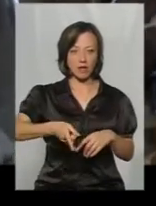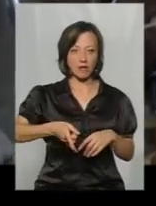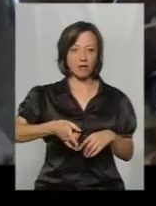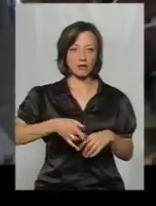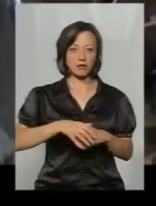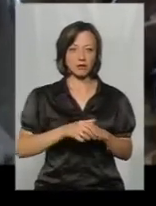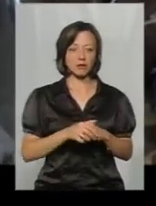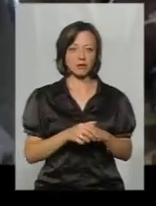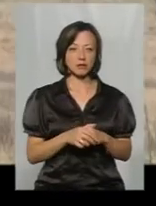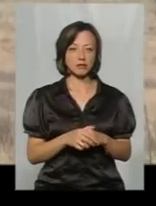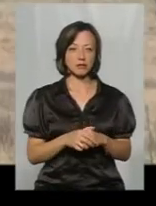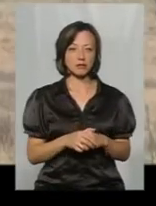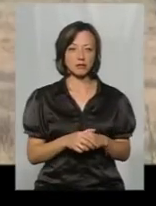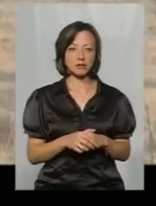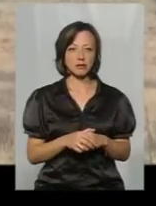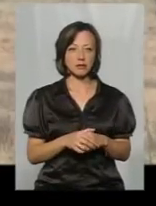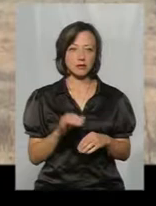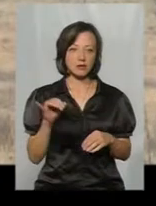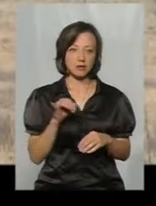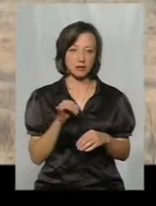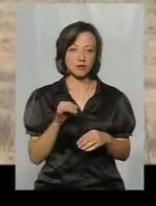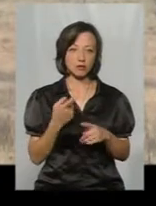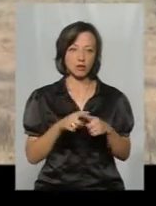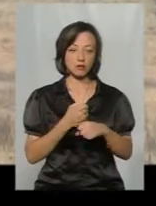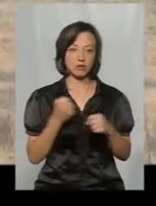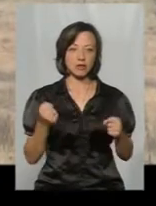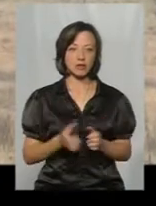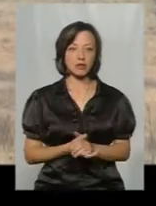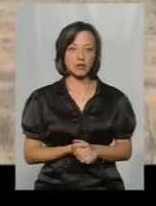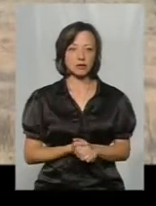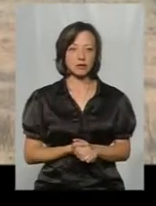і шліхом патрульового підриву знищується.